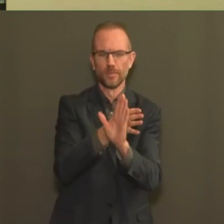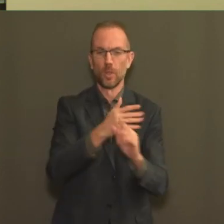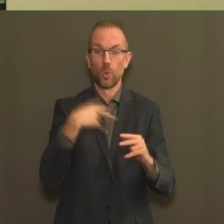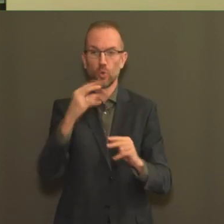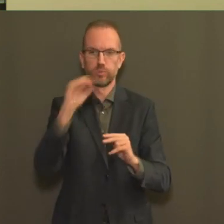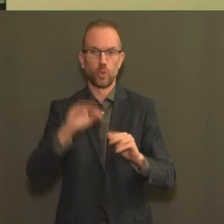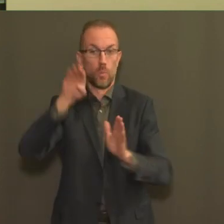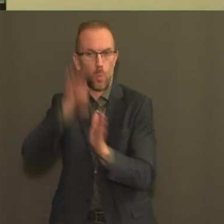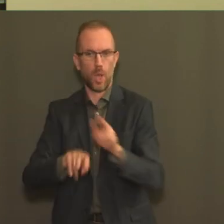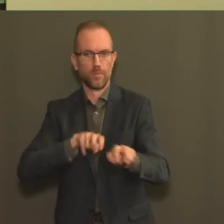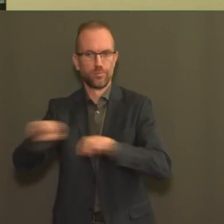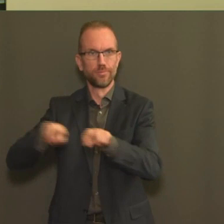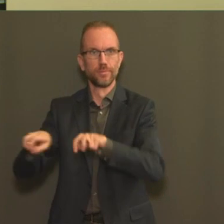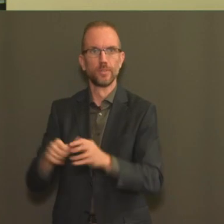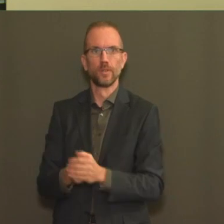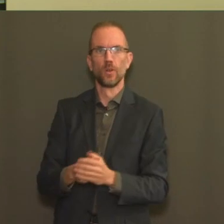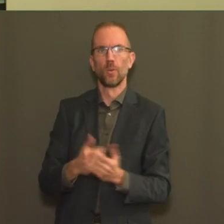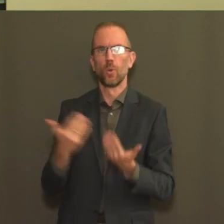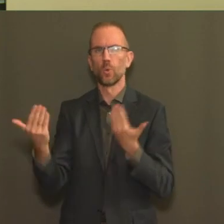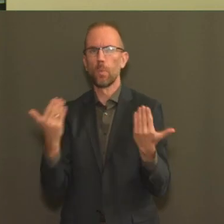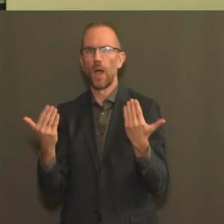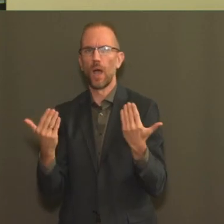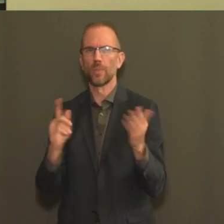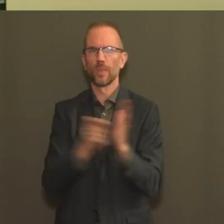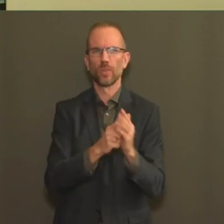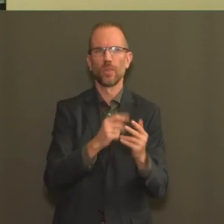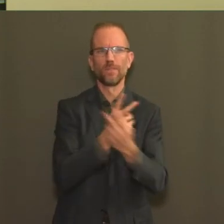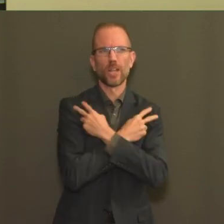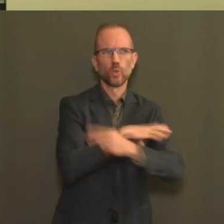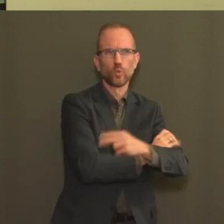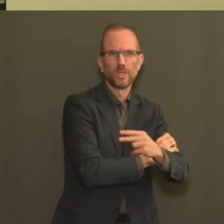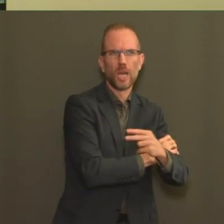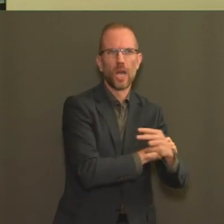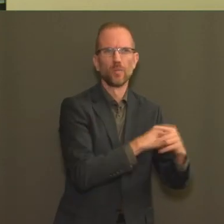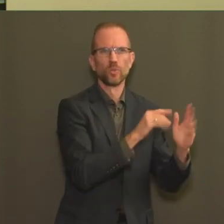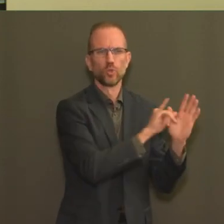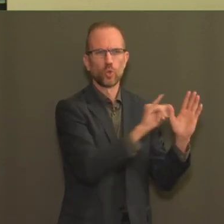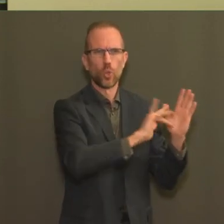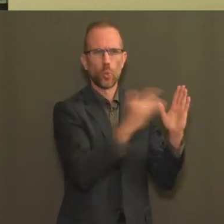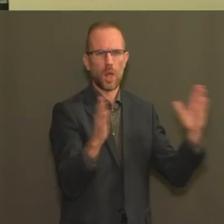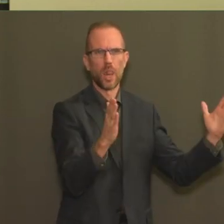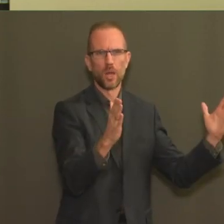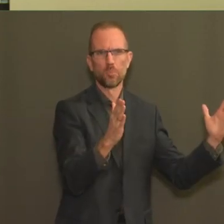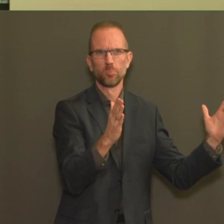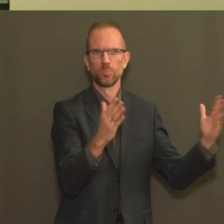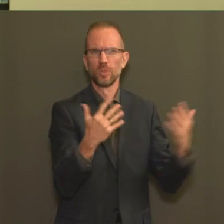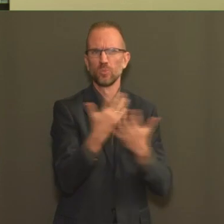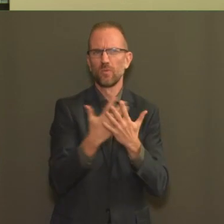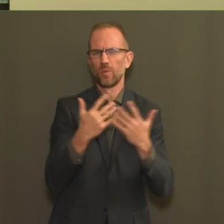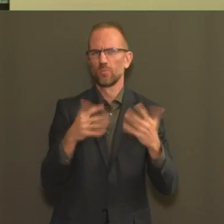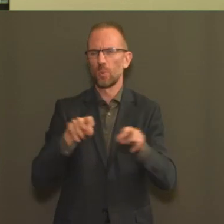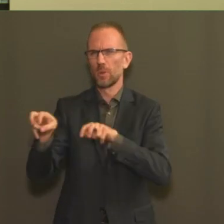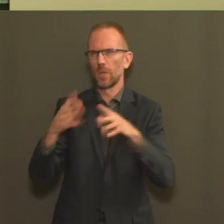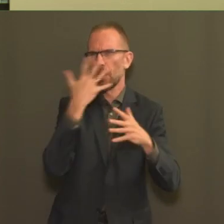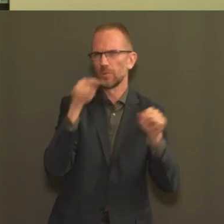les vacances de Toussaint et les vacances de Noël. Ce chiffre est relativement stable en Flandre, alors qu'il s'altère,